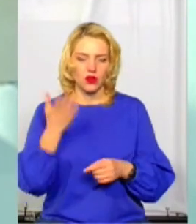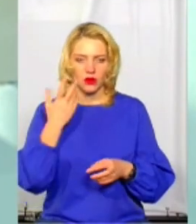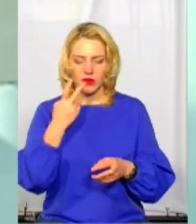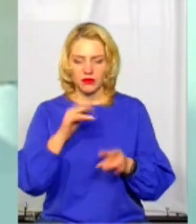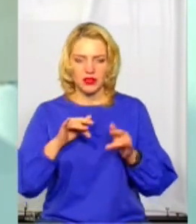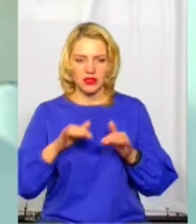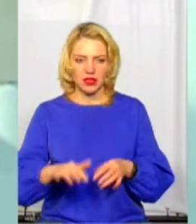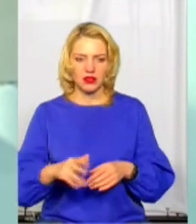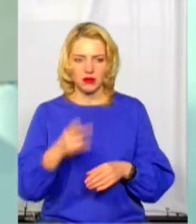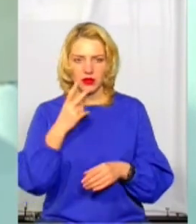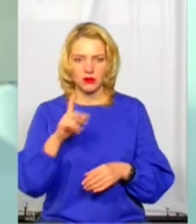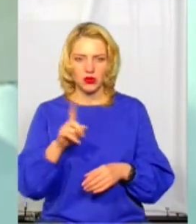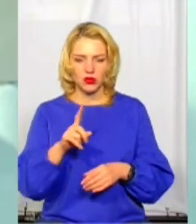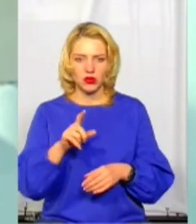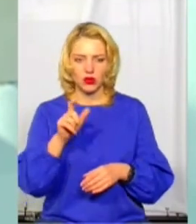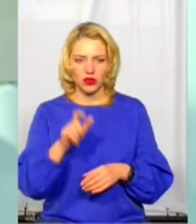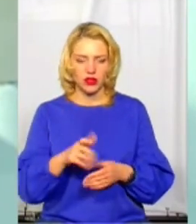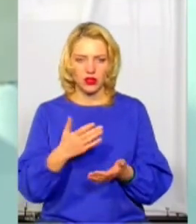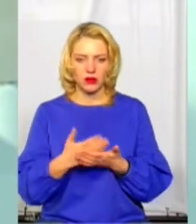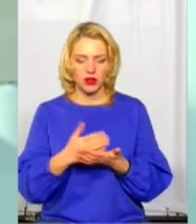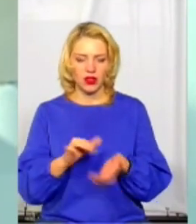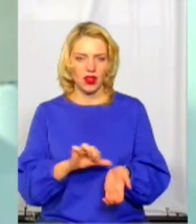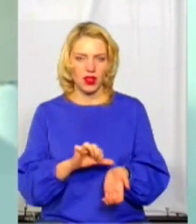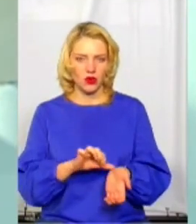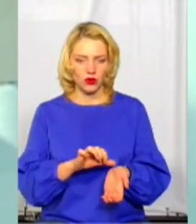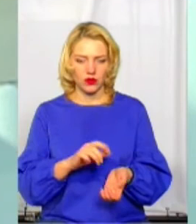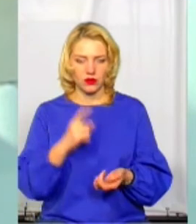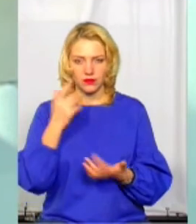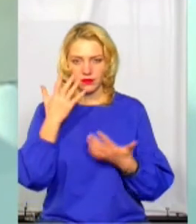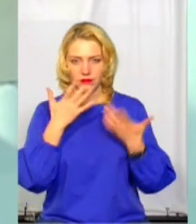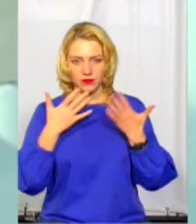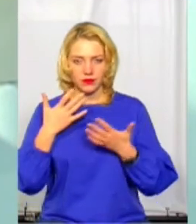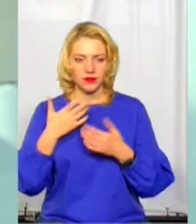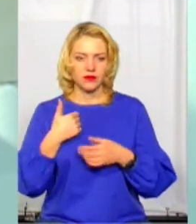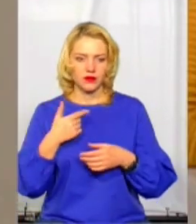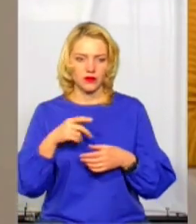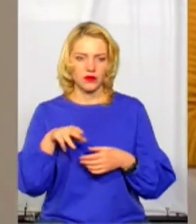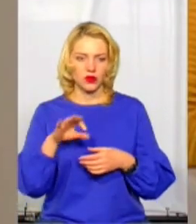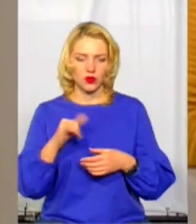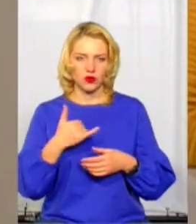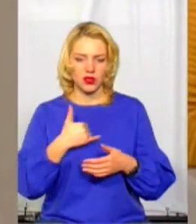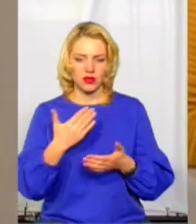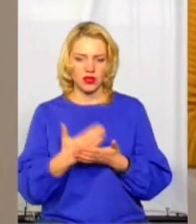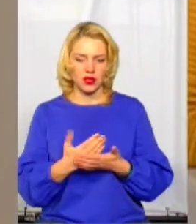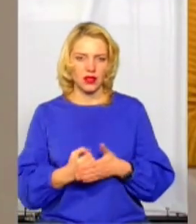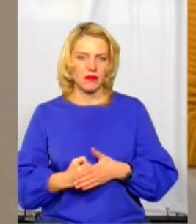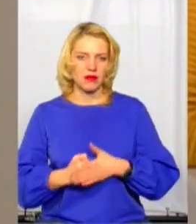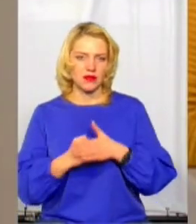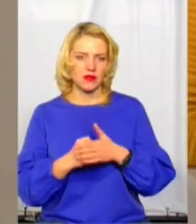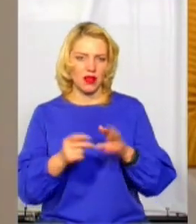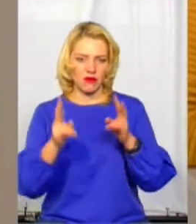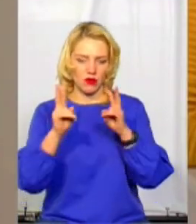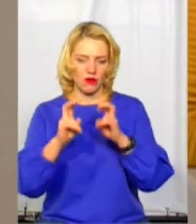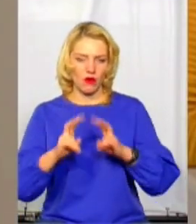ознакам бачимо, що у людини є ознаки, наприклад, наркотичного спійніння, то, відповідно, у нас є підстави провести поверну перевірку